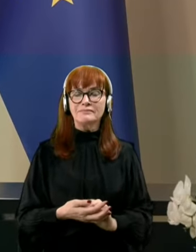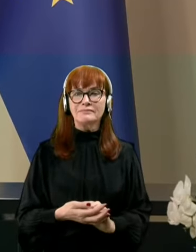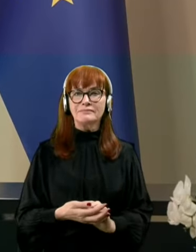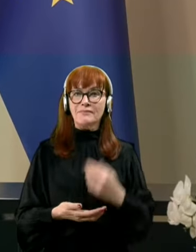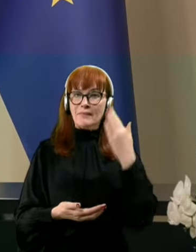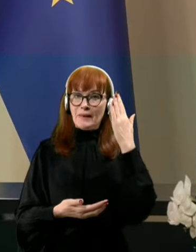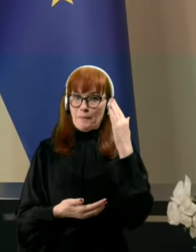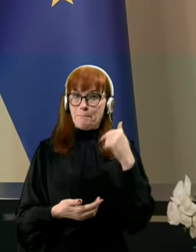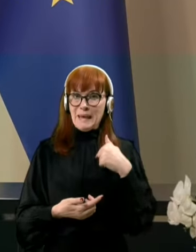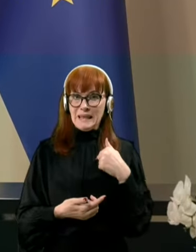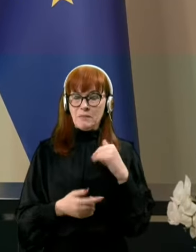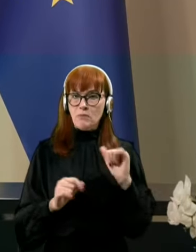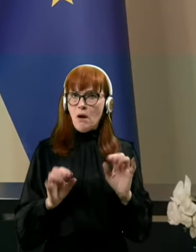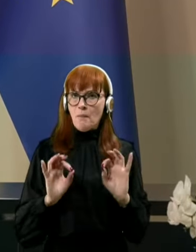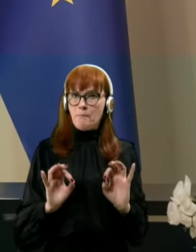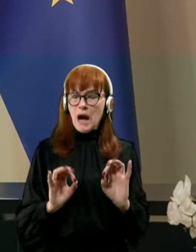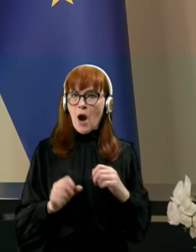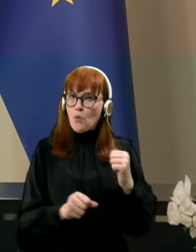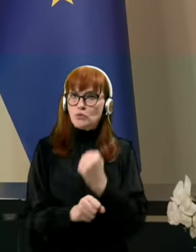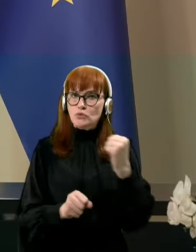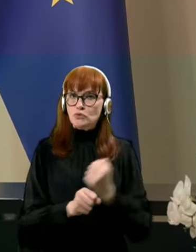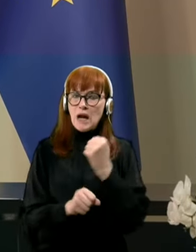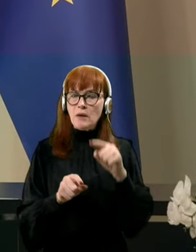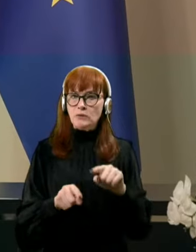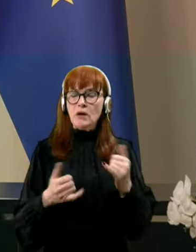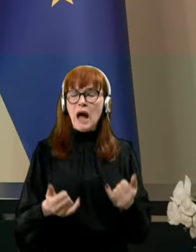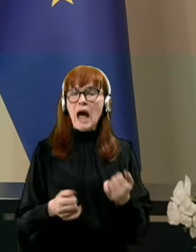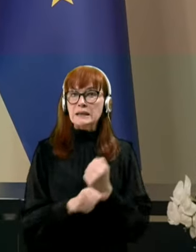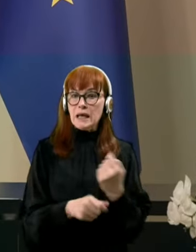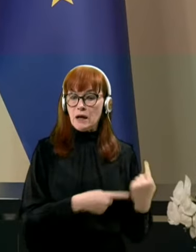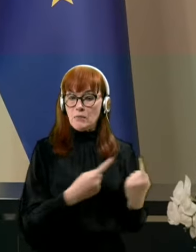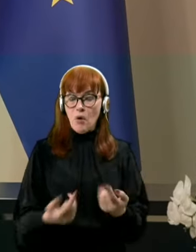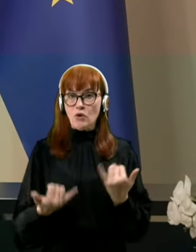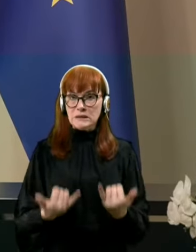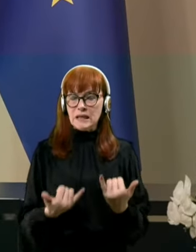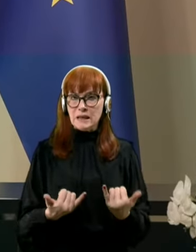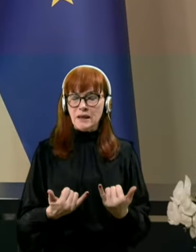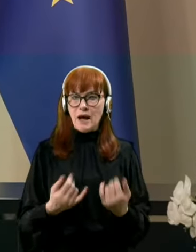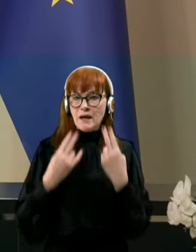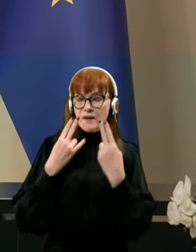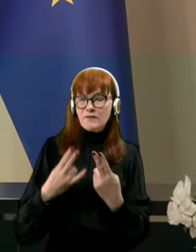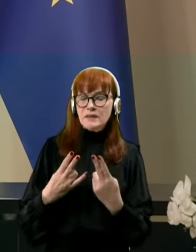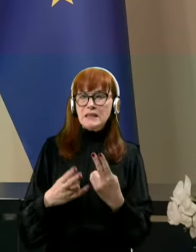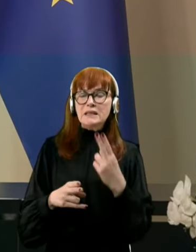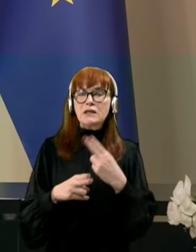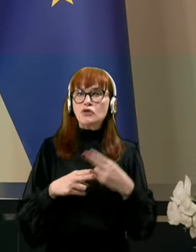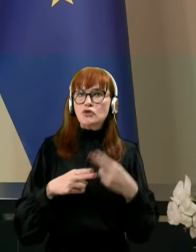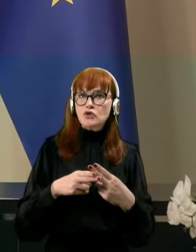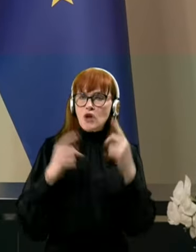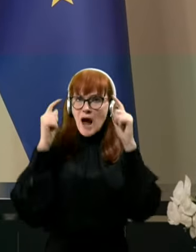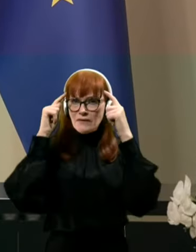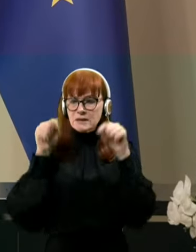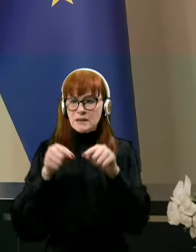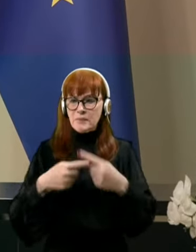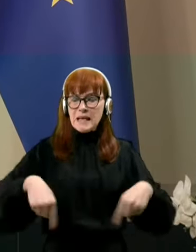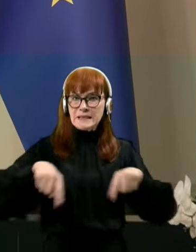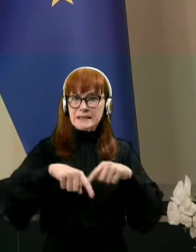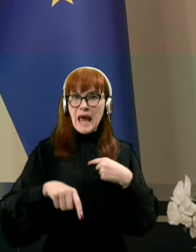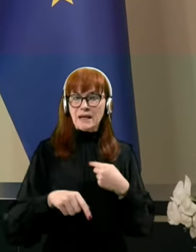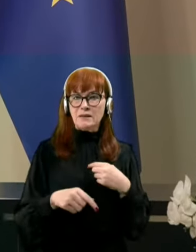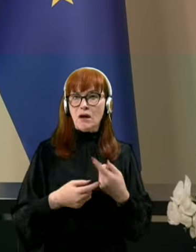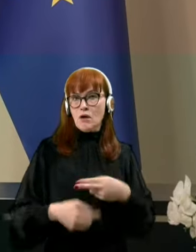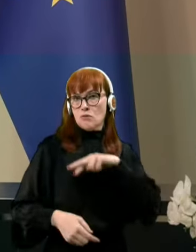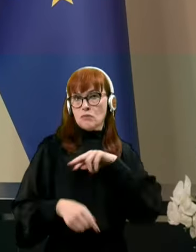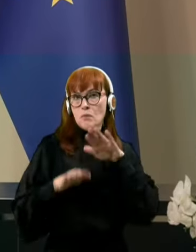Menim, da je prav, da ustarajamo nad tem, kar delamo sedaj, kajti izvedika držav otvornosti, izvedika skrbi za ta sektor, ki ga pokrivam,